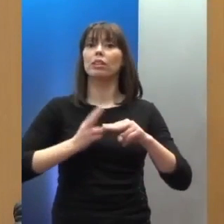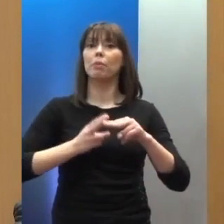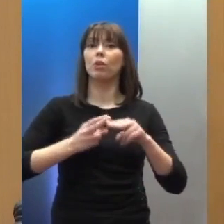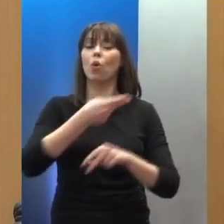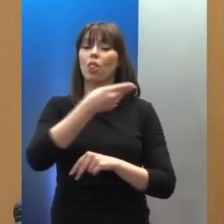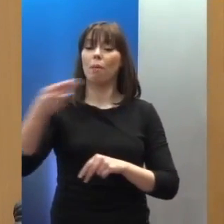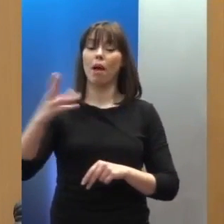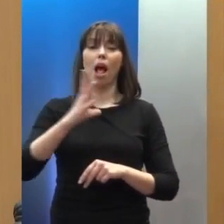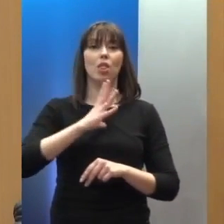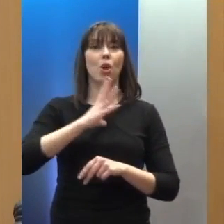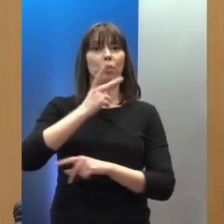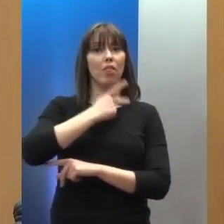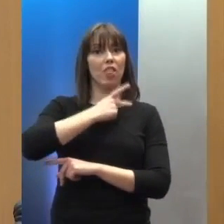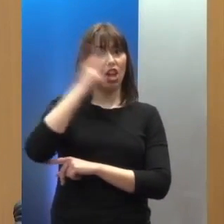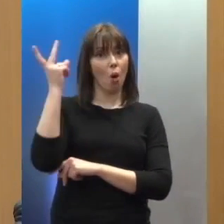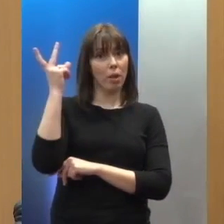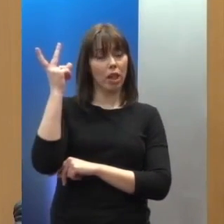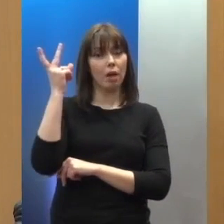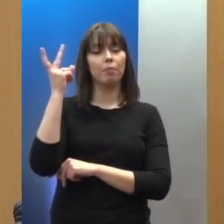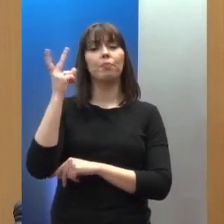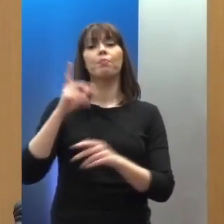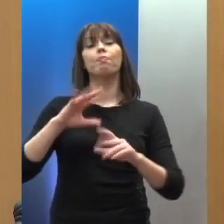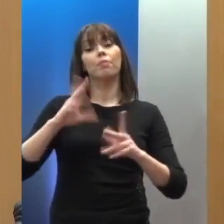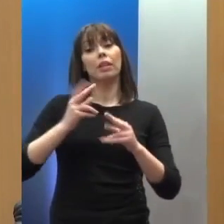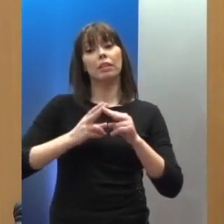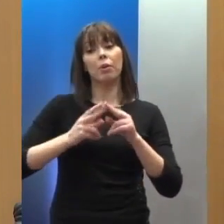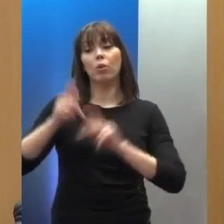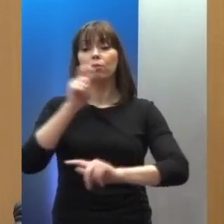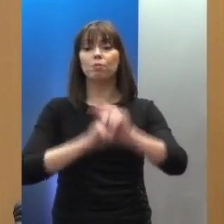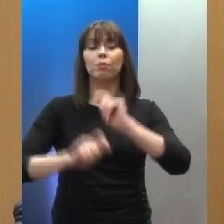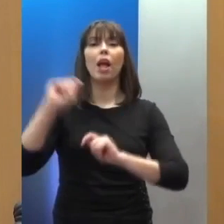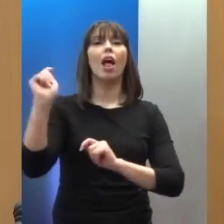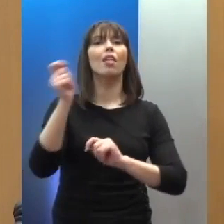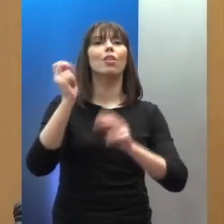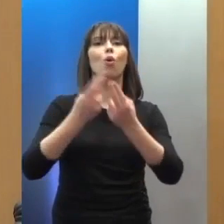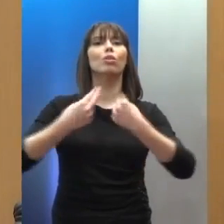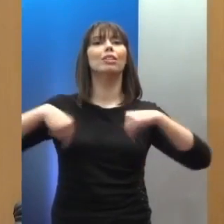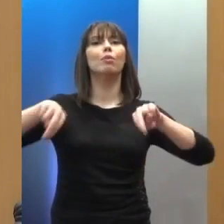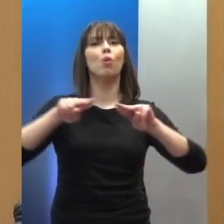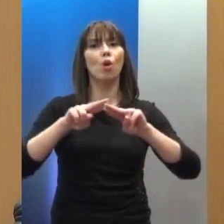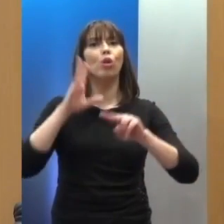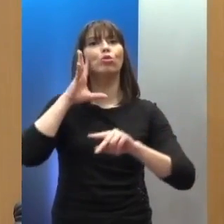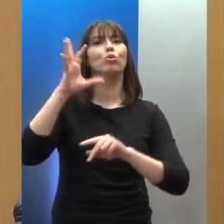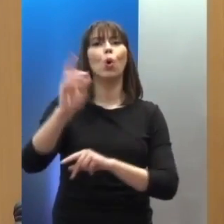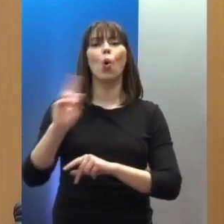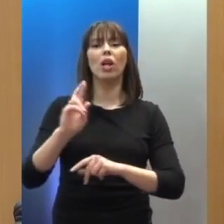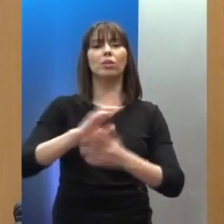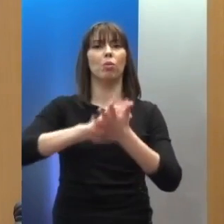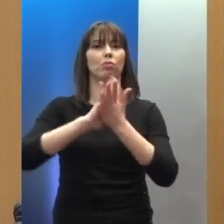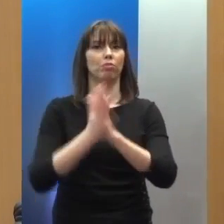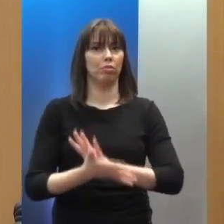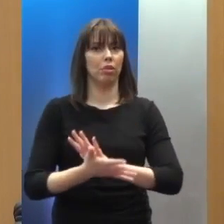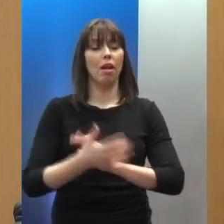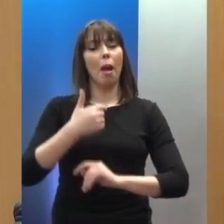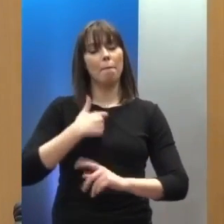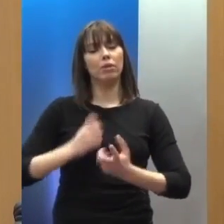δικαιωμάτων αποτελεί σίγουρα η ίδρυση του Εθνικού Συμβουλίου κατά του Ρατσισμού και της Μησαλλοδοξίας το οποίο στηρίζουμε ενεργά,